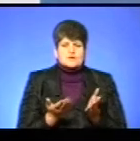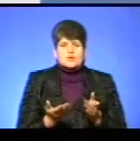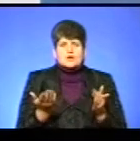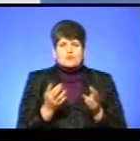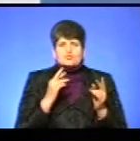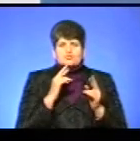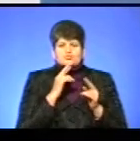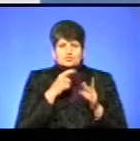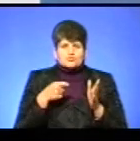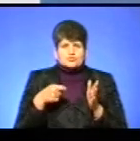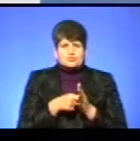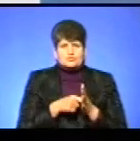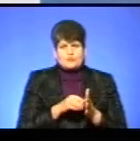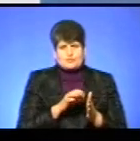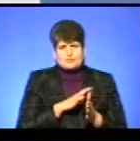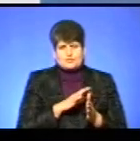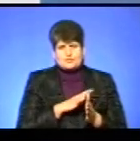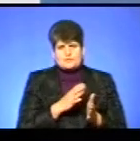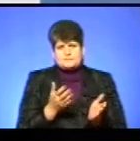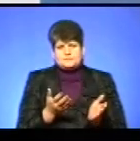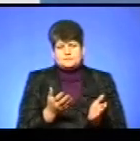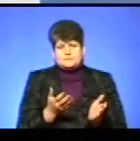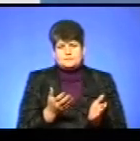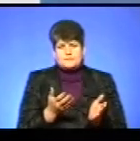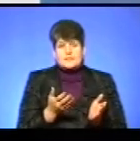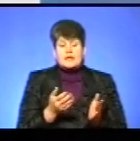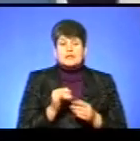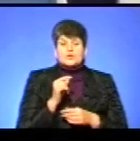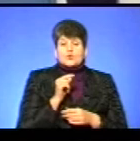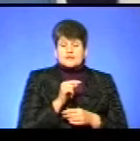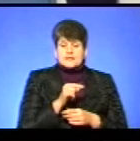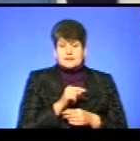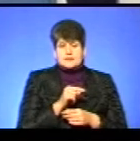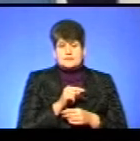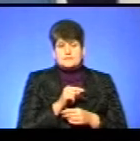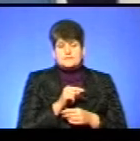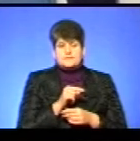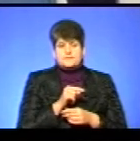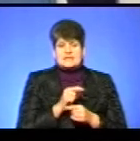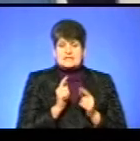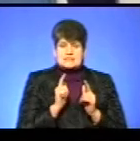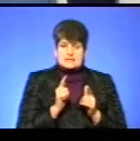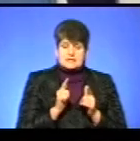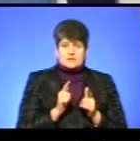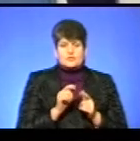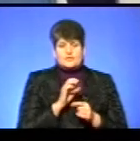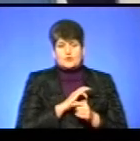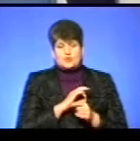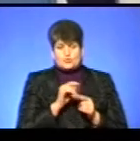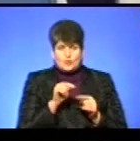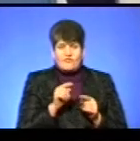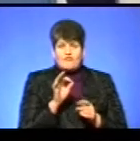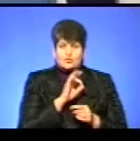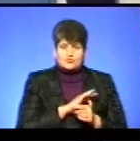отруйною речовною воно було отравлено. І тоді вже, згідно вживаючи відповідні методики по